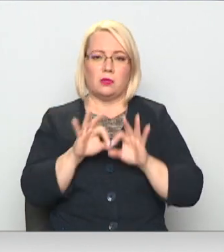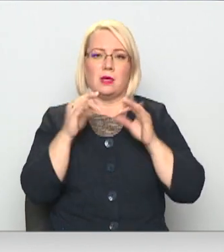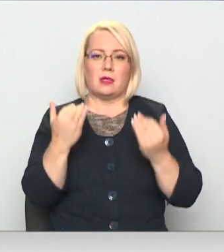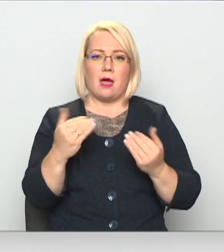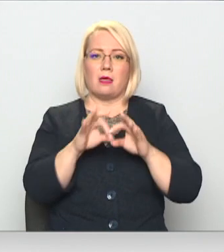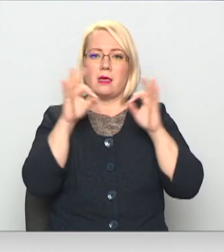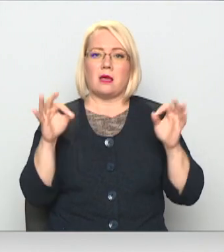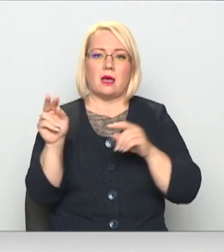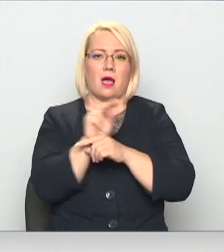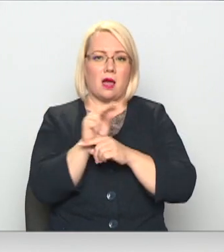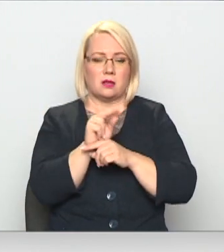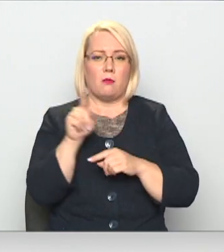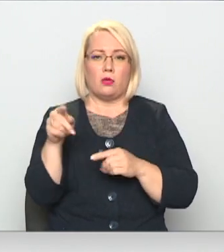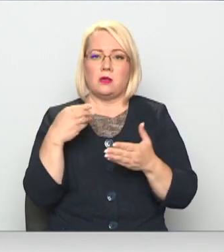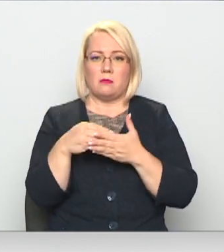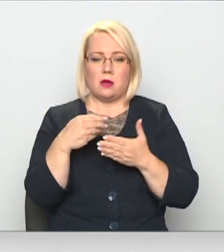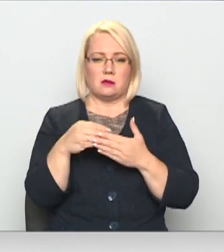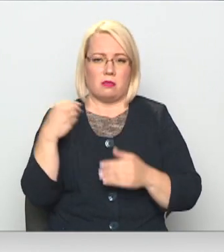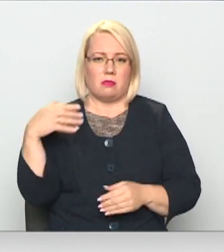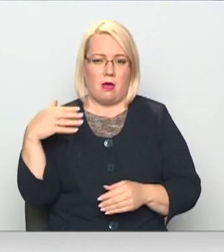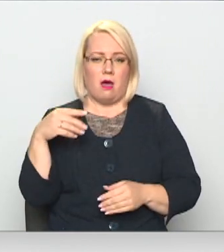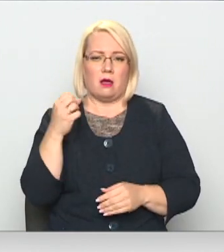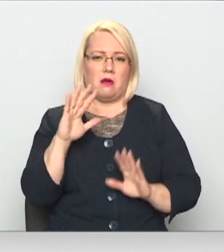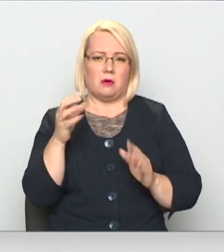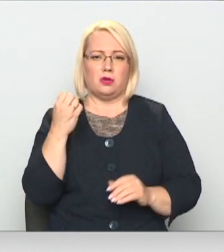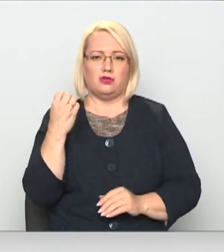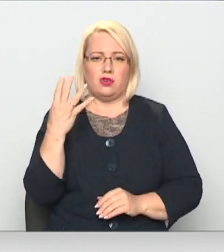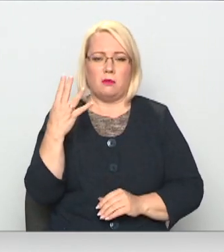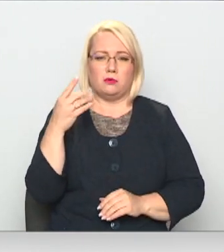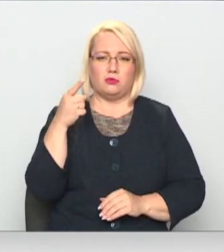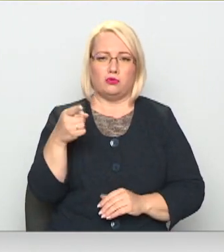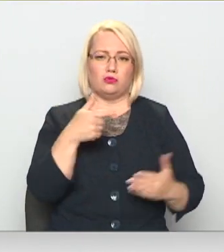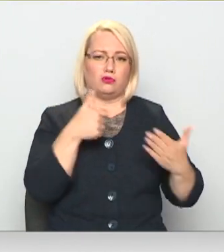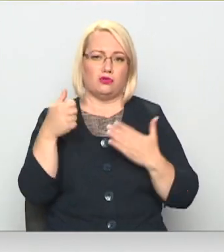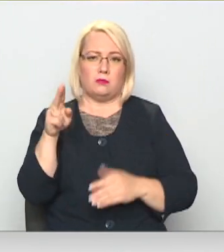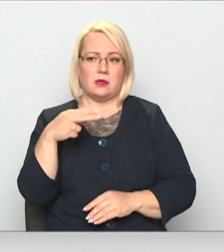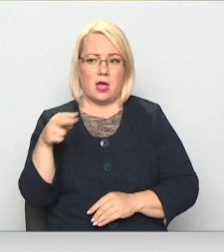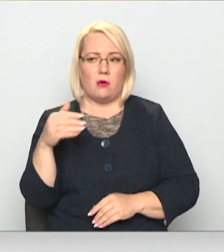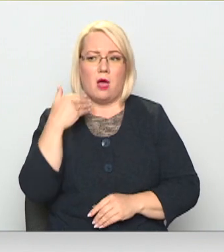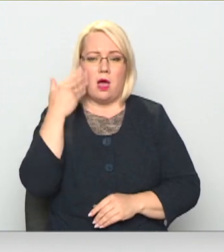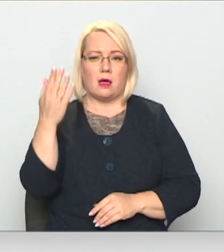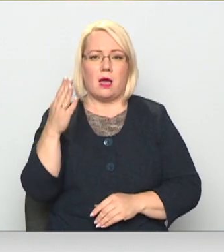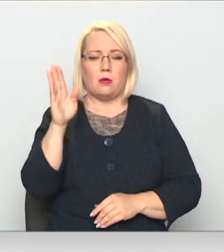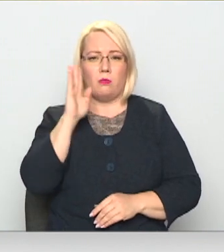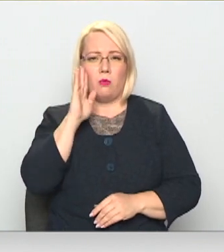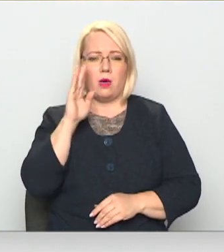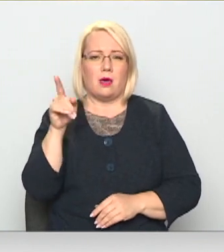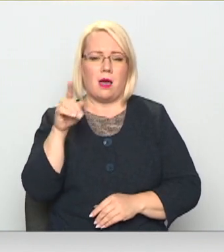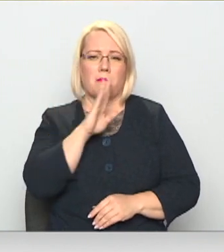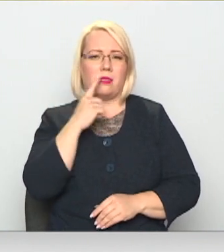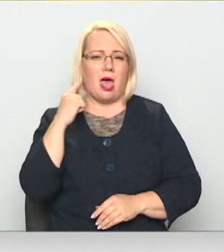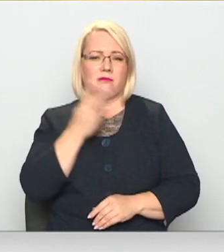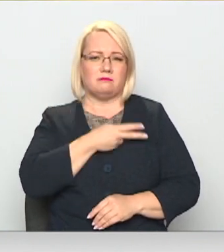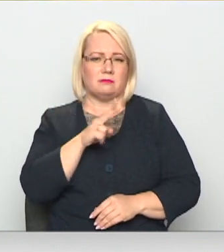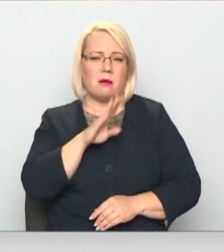ārstniecība, kas izmaksās nemazāk par 14 600 eiro. Kopš Gustava teita, nāves mamma ir vienīgā